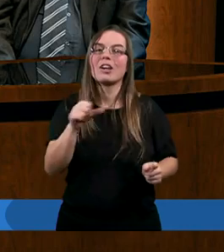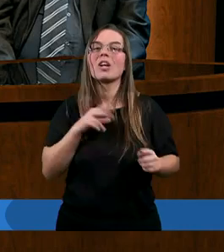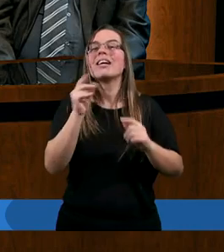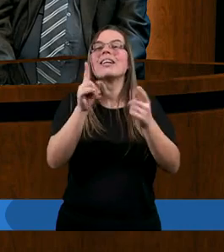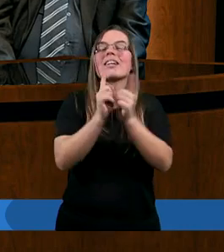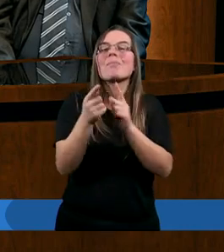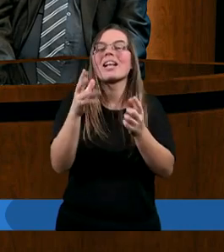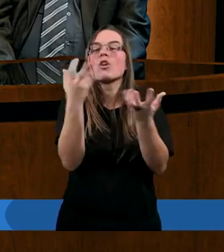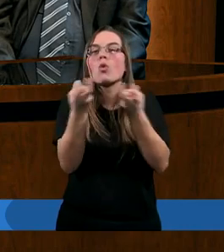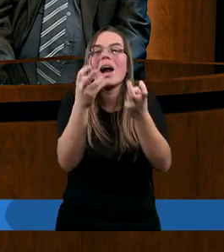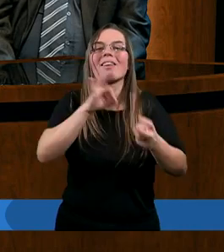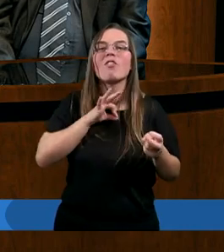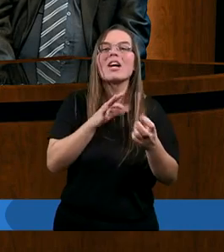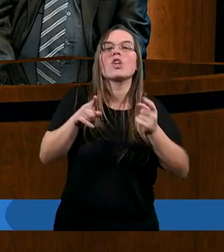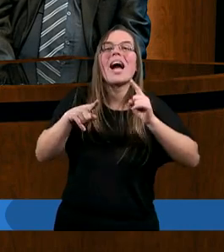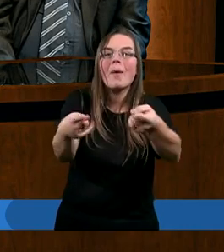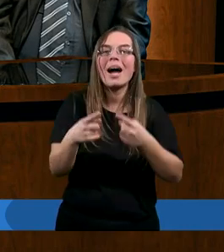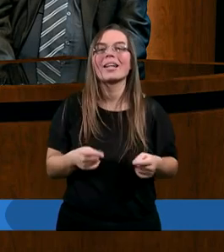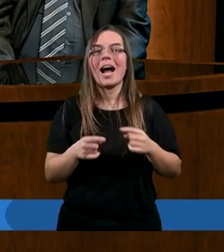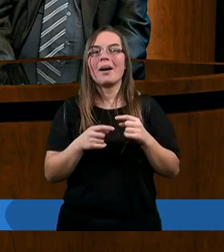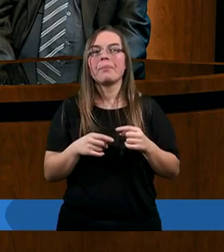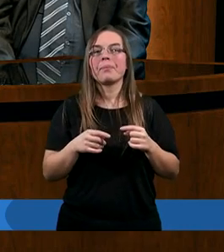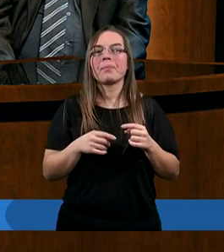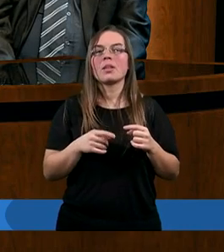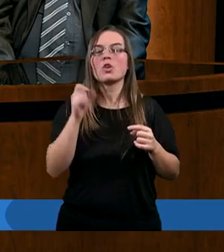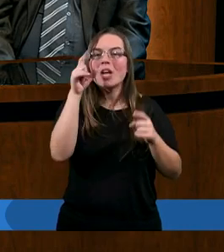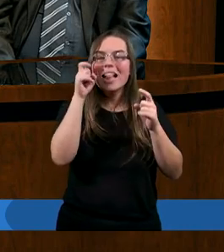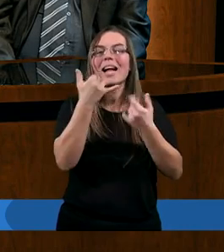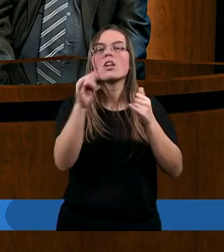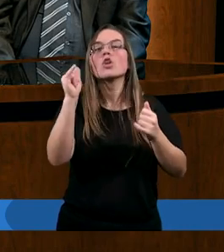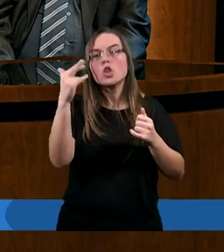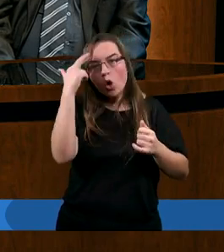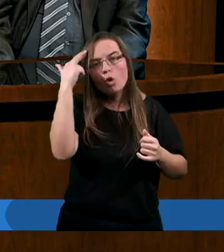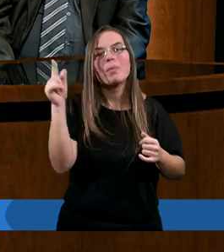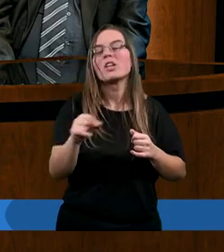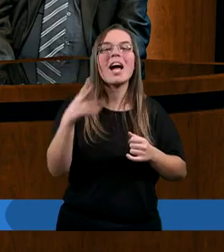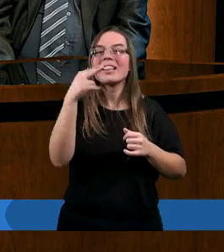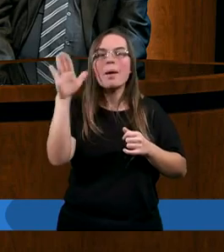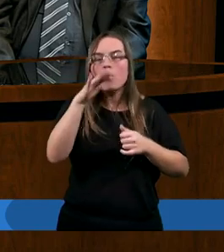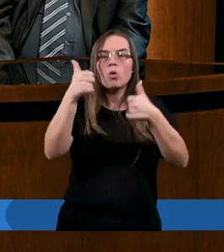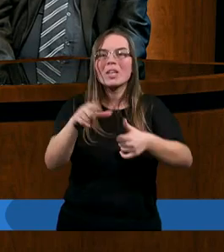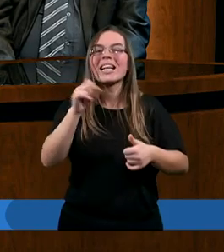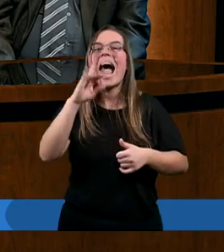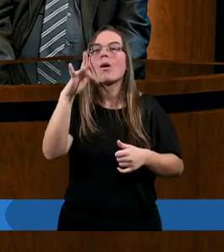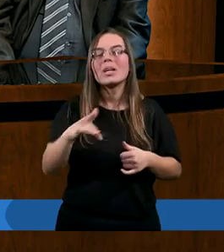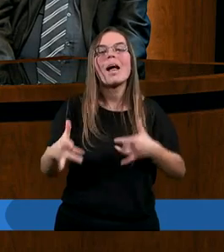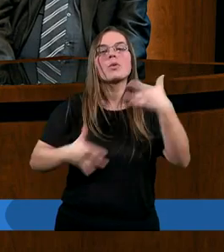weźmiemy pod uwagę działanie szatana, to rozumiemy, że nie Bóg stoi za kulisami cierpienia ludzkiego, tak?